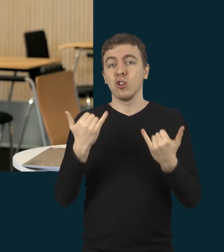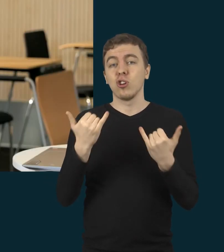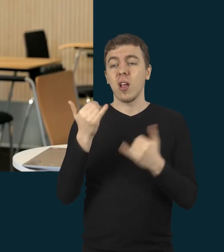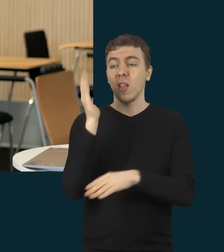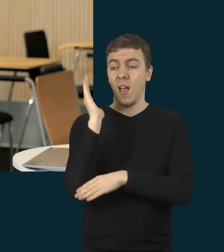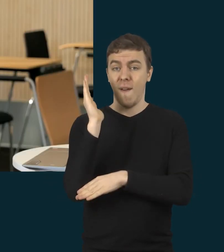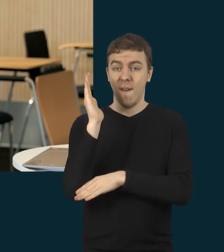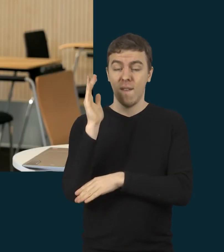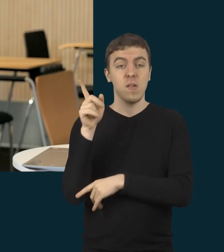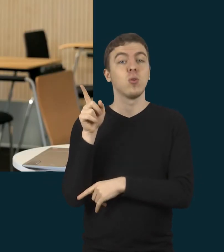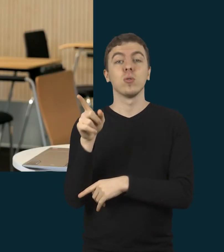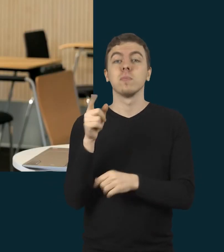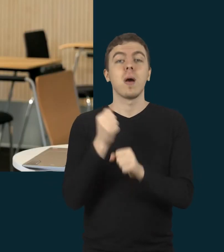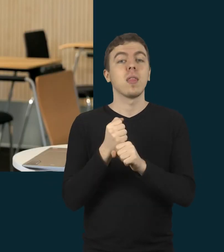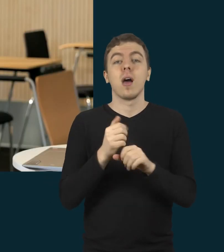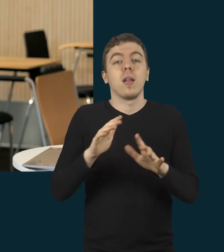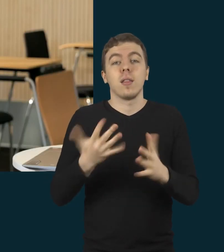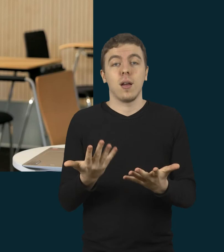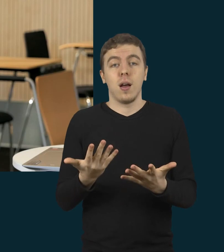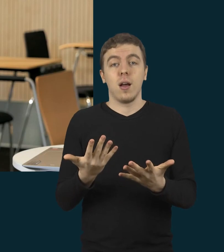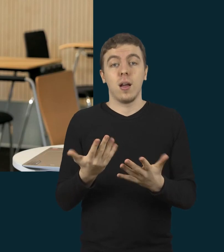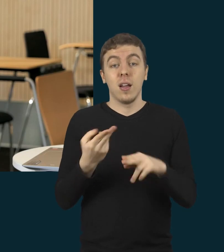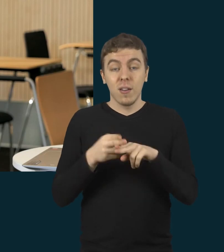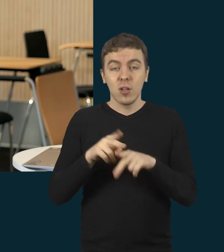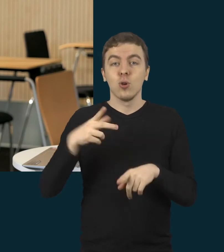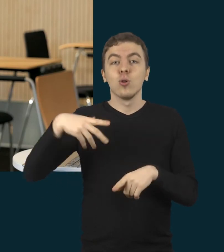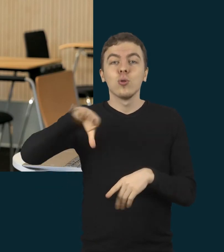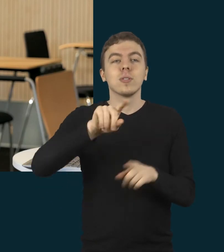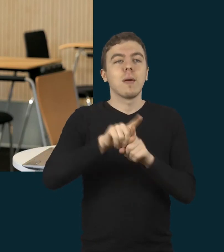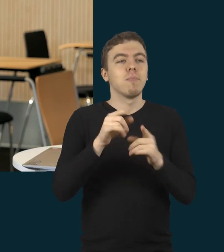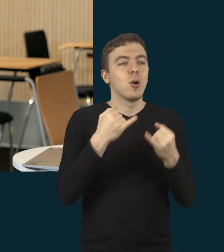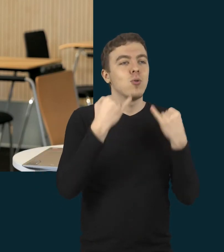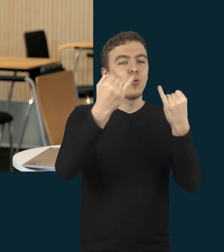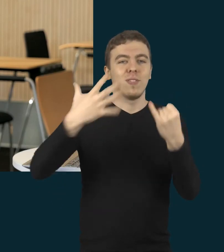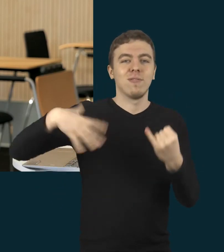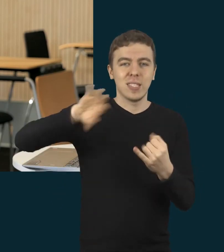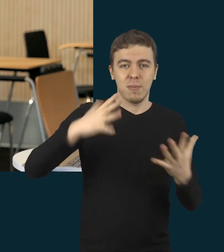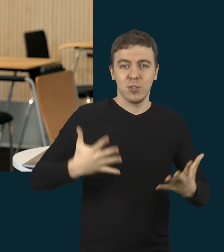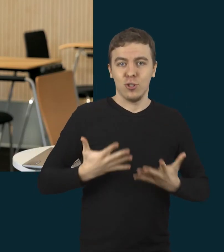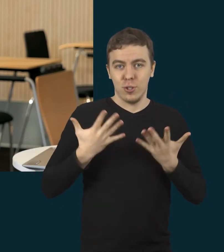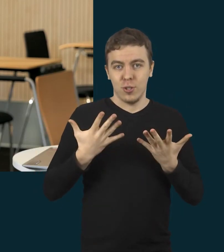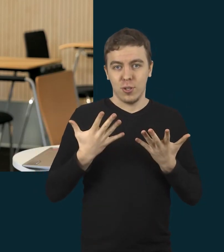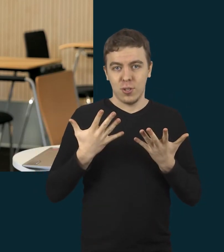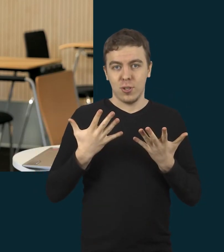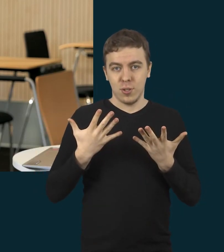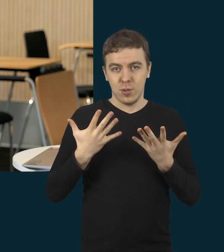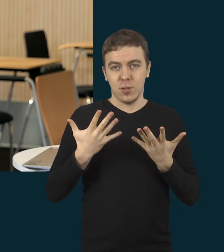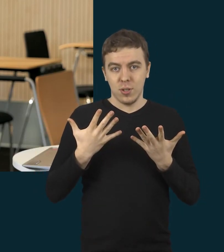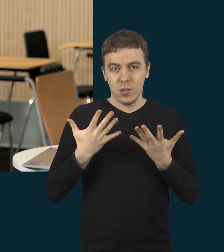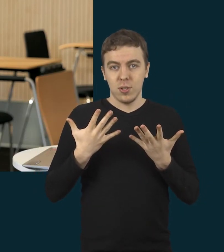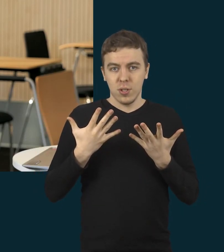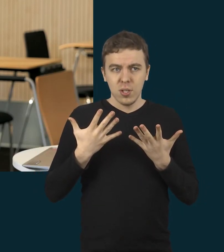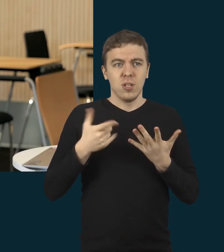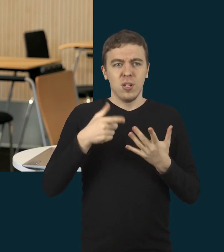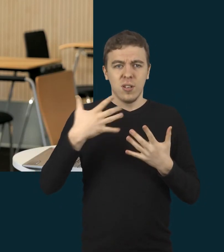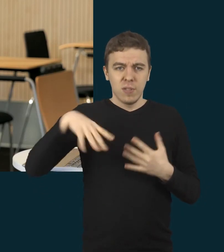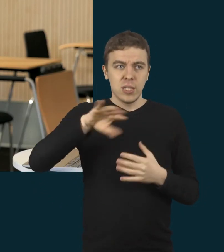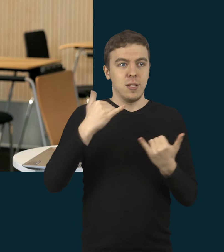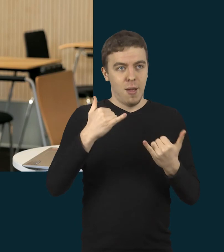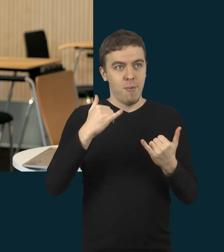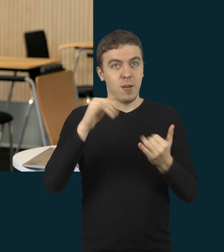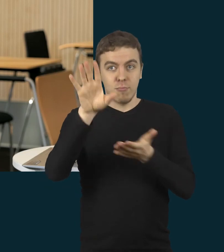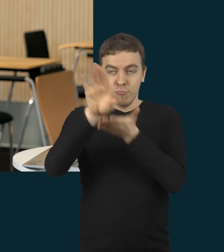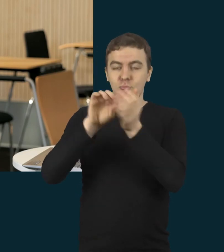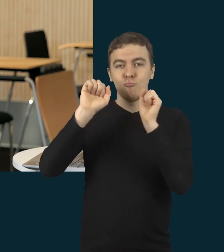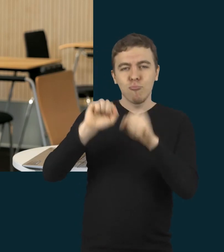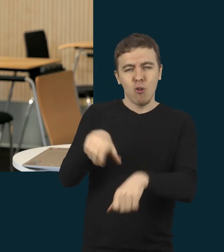padarėte, tai mažų mažiausiai ką padarėte, tai įkvėpite. Darėte įkvėpimo veikti, ieškoti